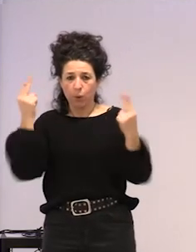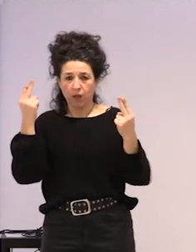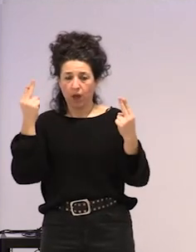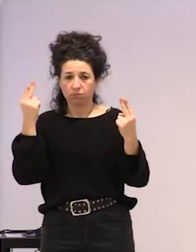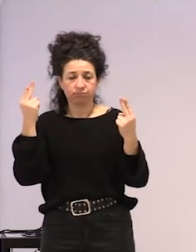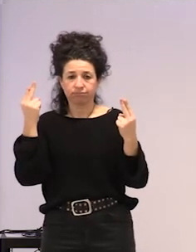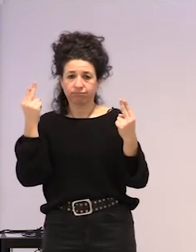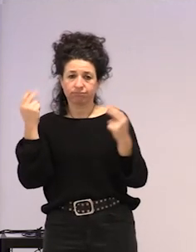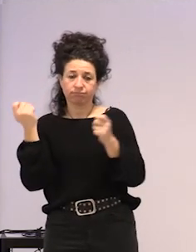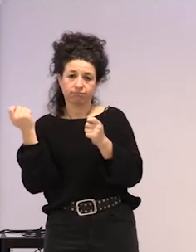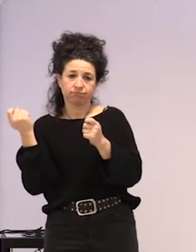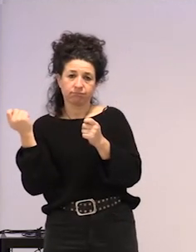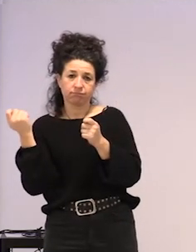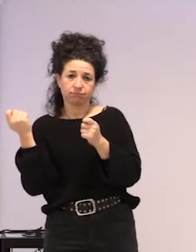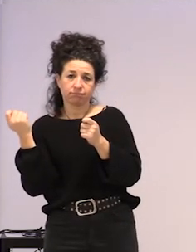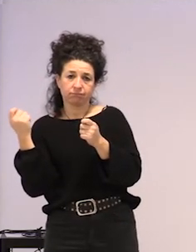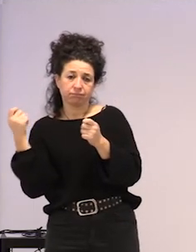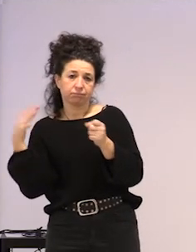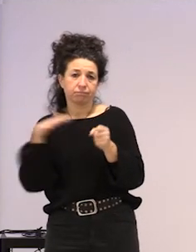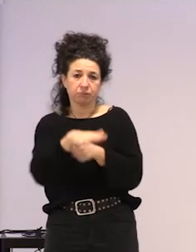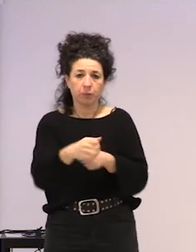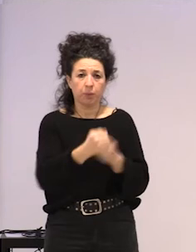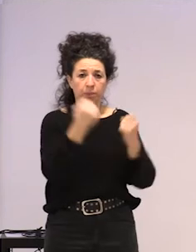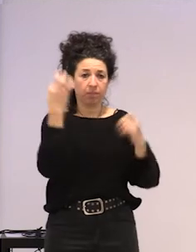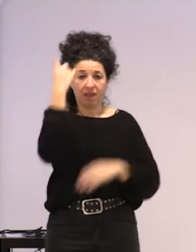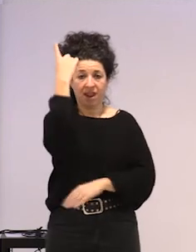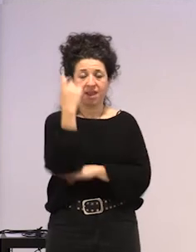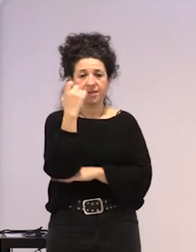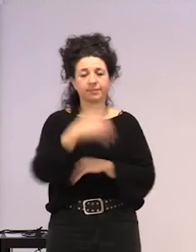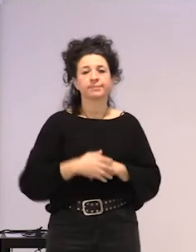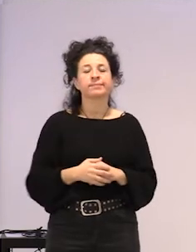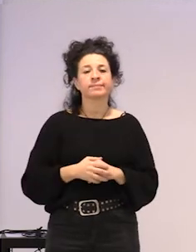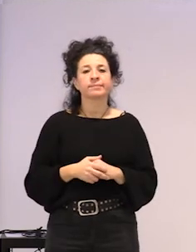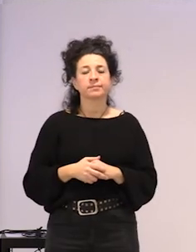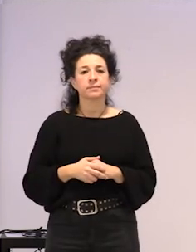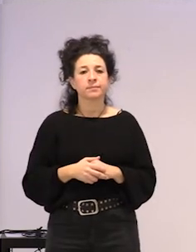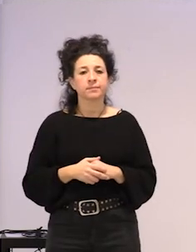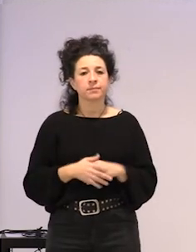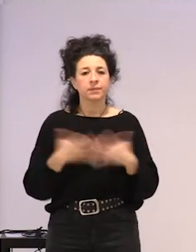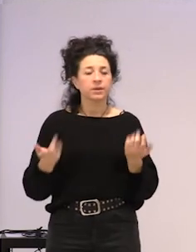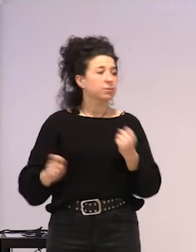ba, hor eragitea. Eta, bueno, estrategiekine